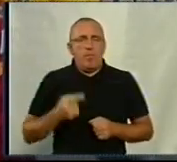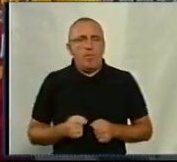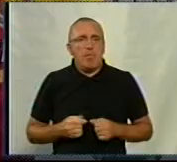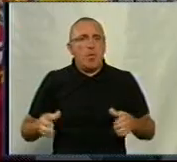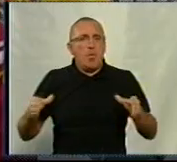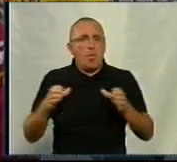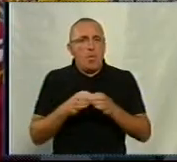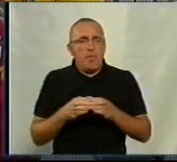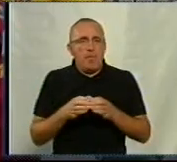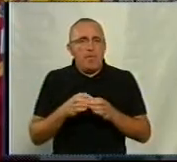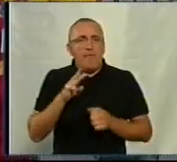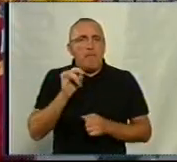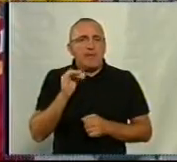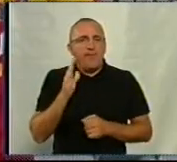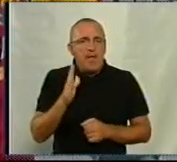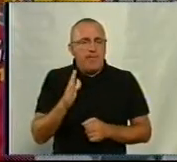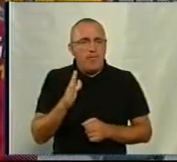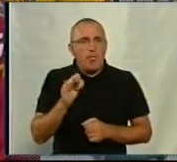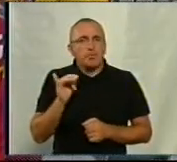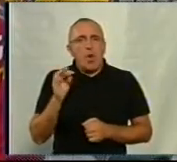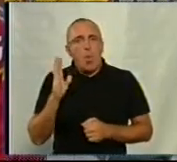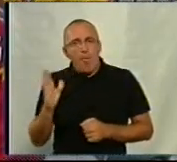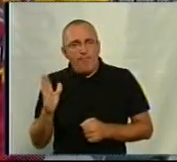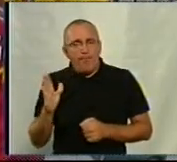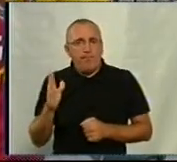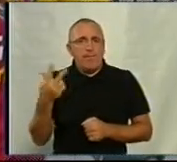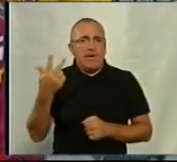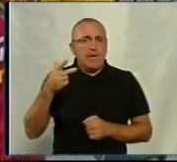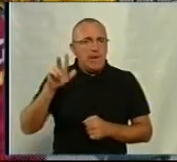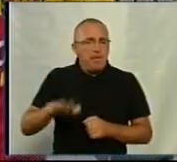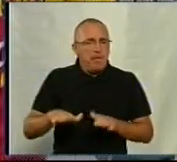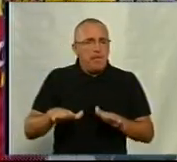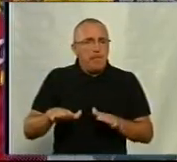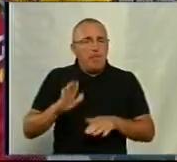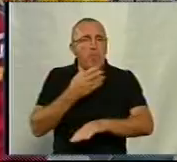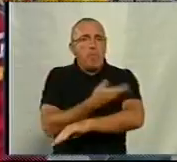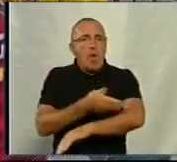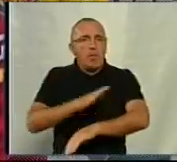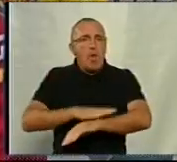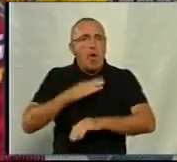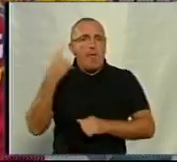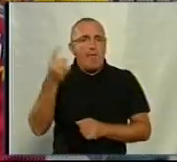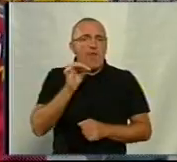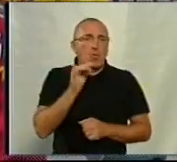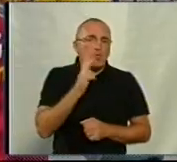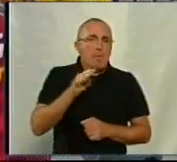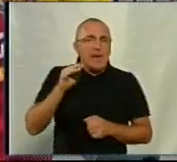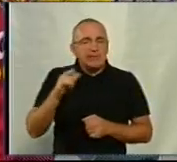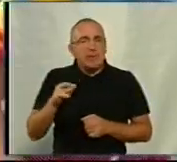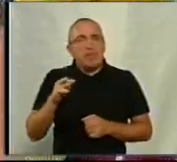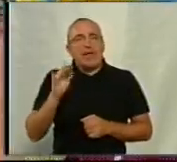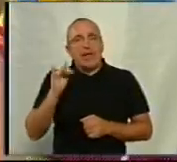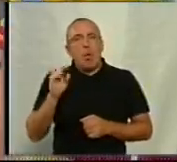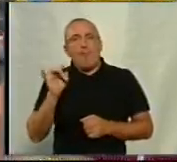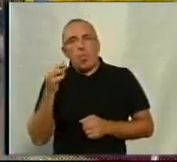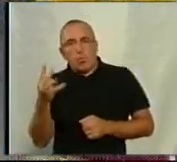та Матвій Ушаков, Телегін Максим, Полтавська область, Фідорчук Максим та Говорун Богдан.